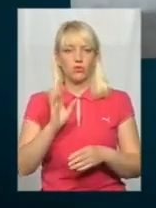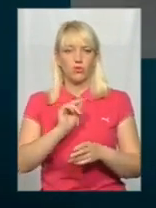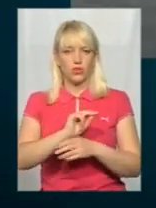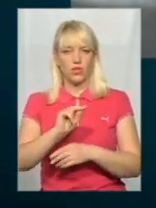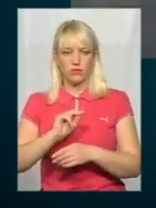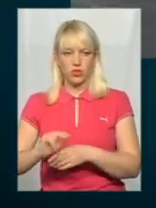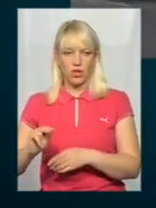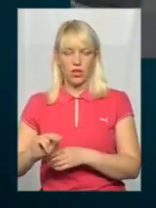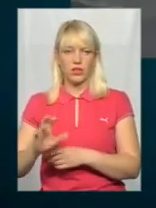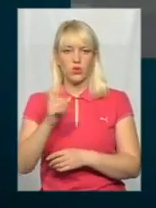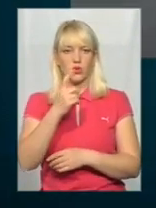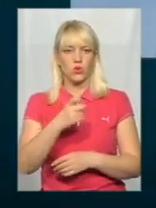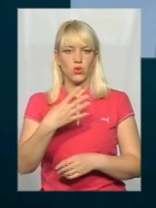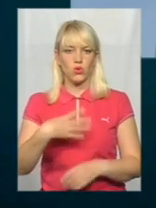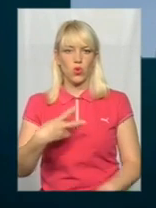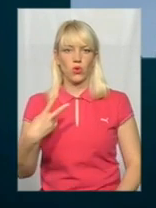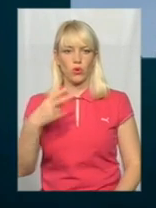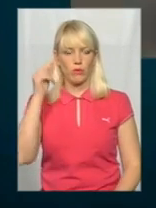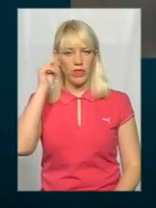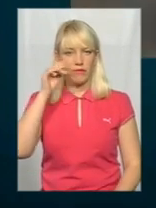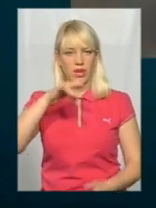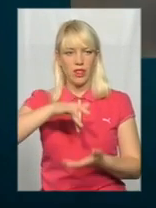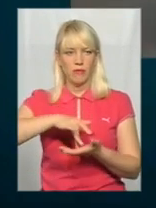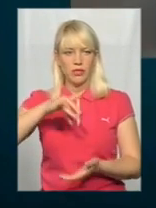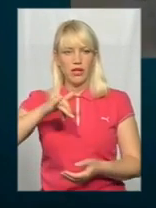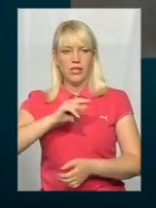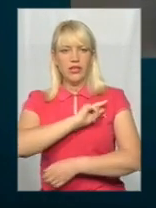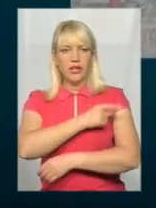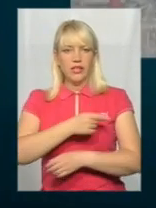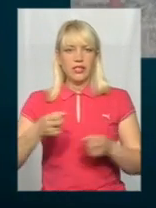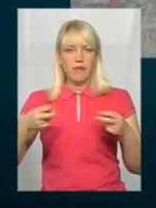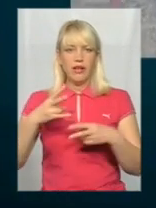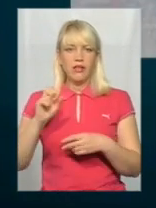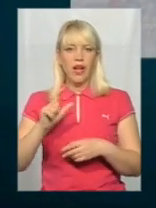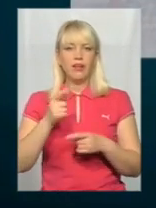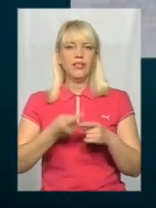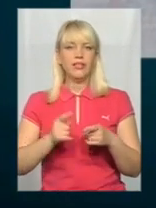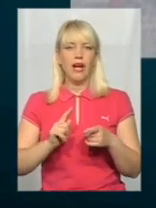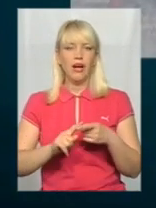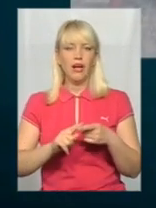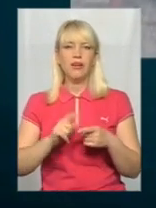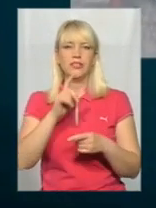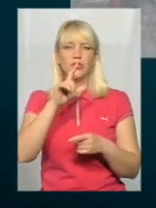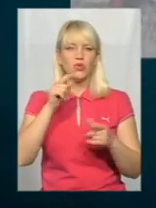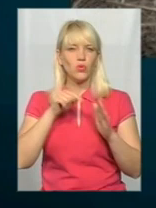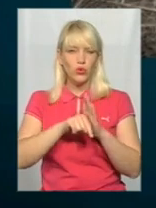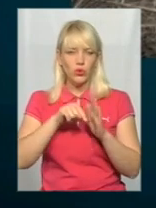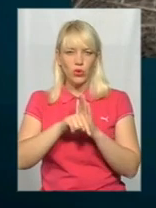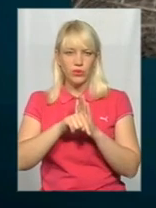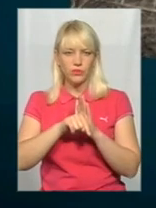у 142-му навчальному центрі сил спеціальних операцій. Це суто